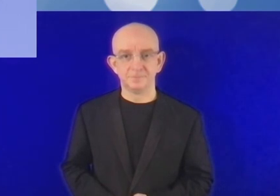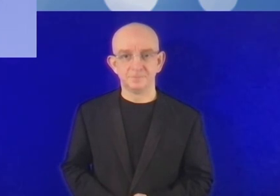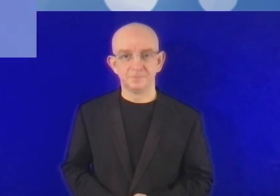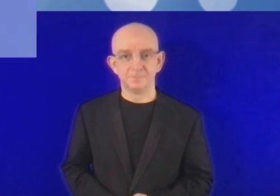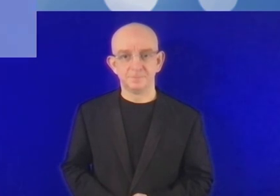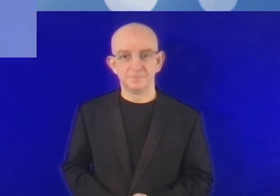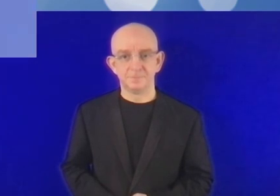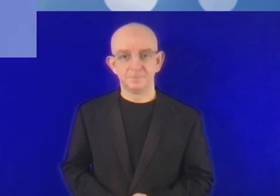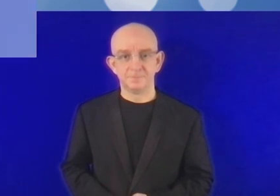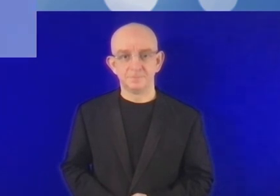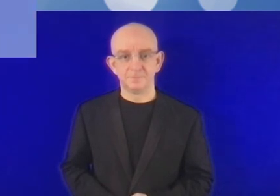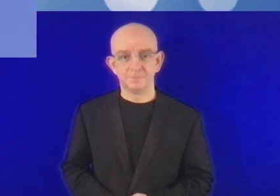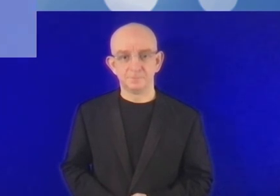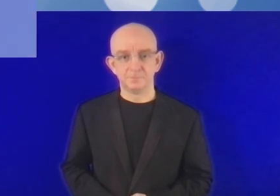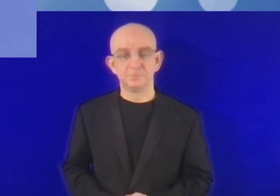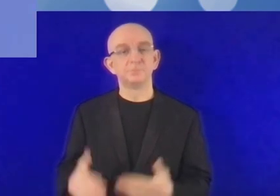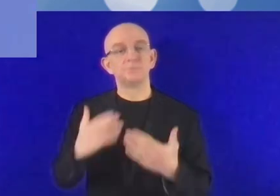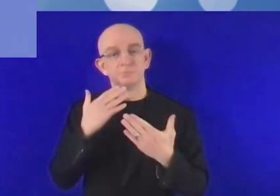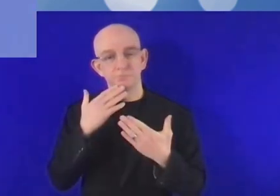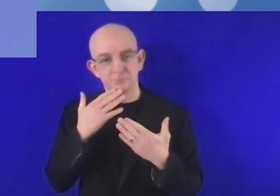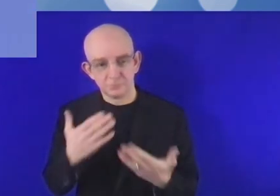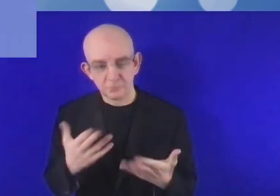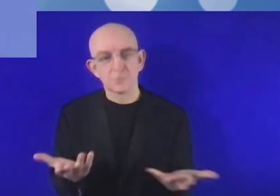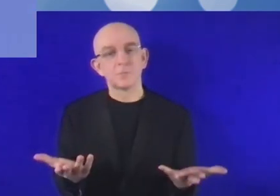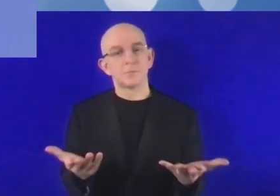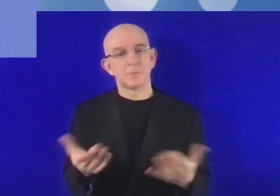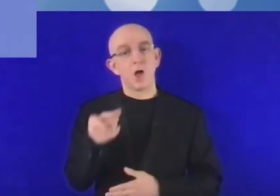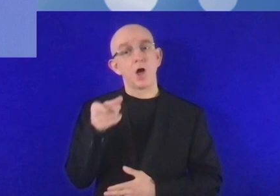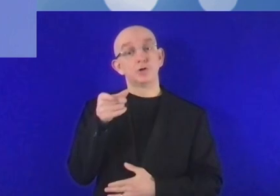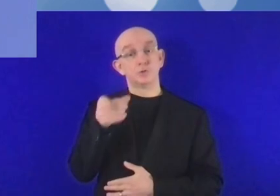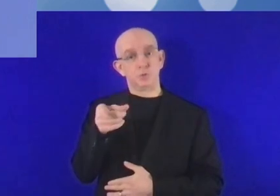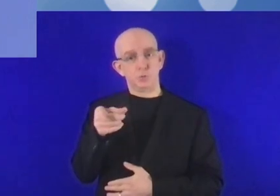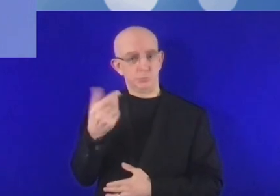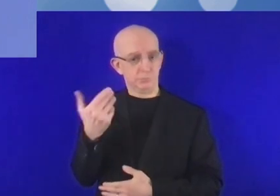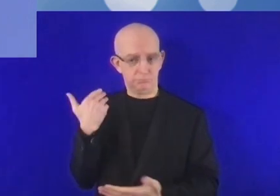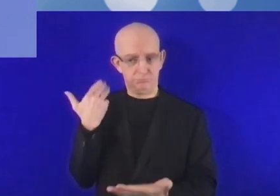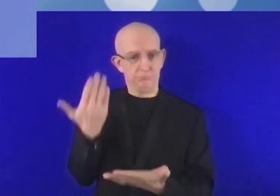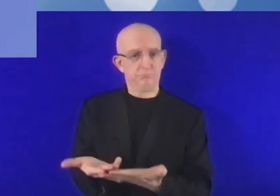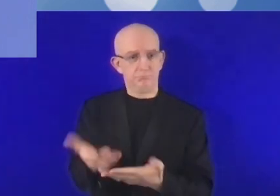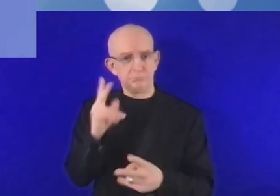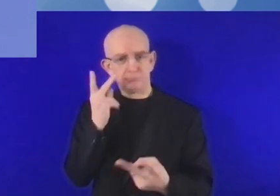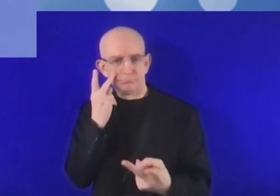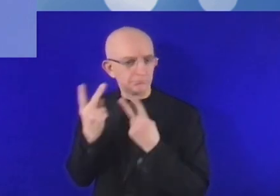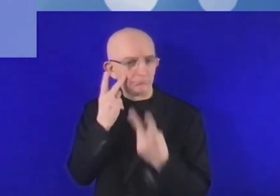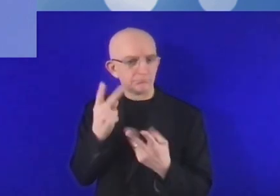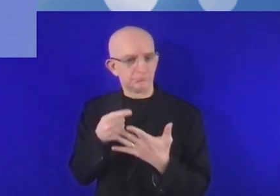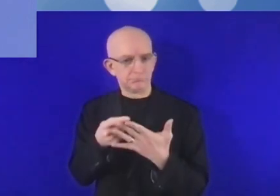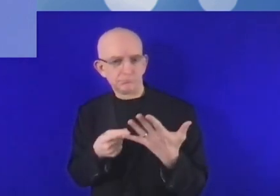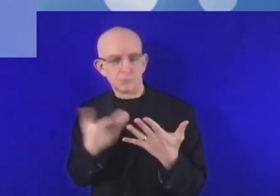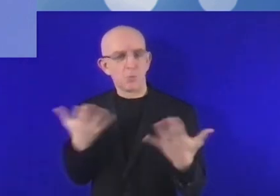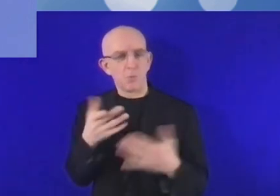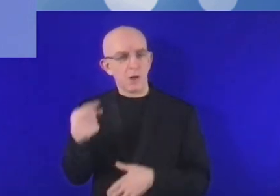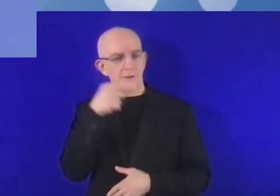Alors, en vous basant sur votre expérience, quels sont les défis en ce qui concerne la transformation numérique pour les années à venir ?